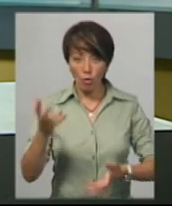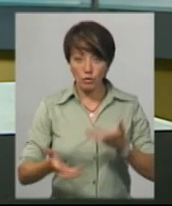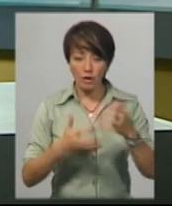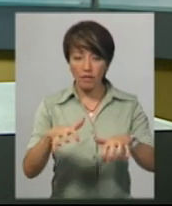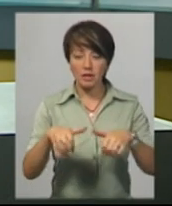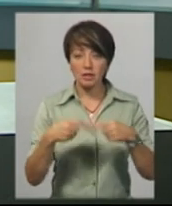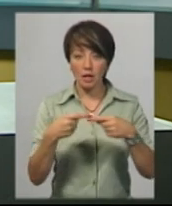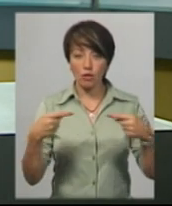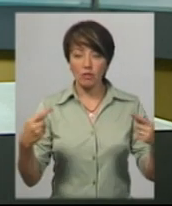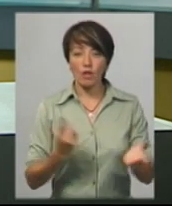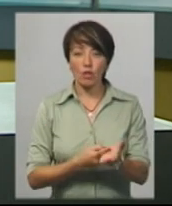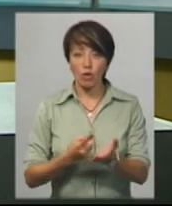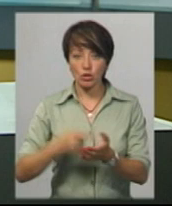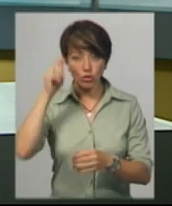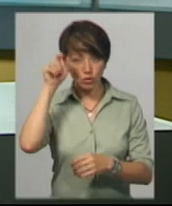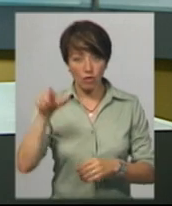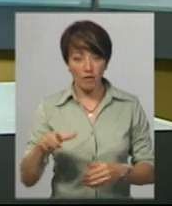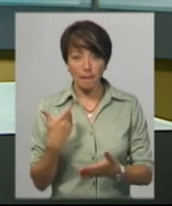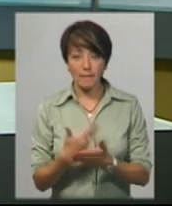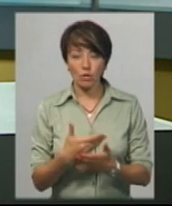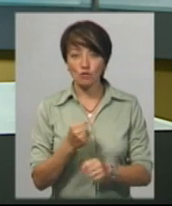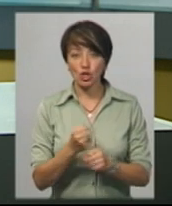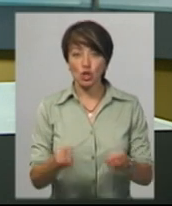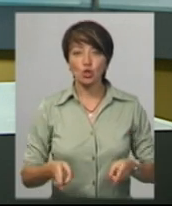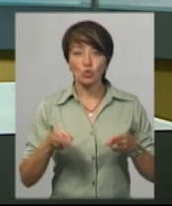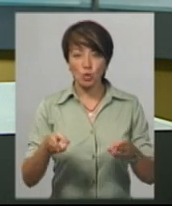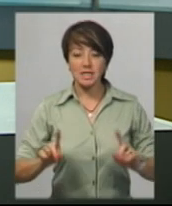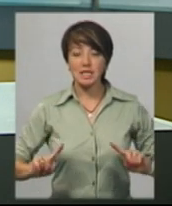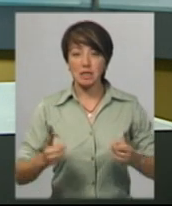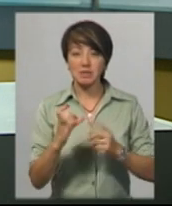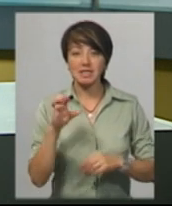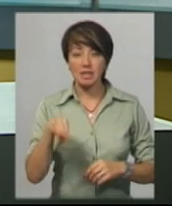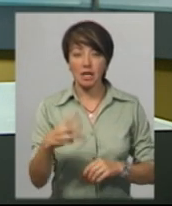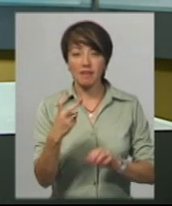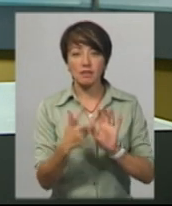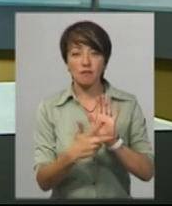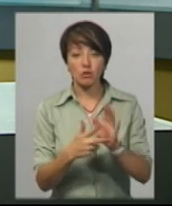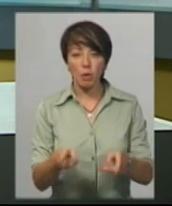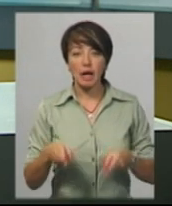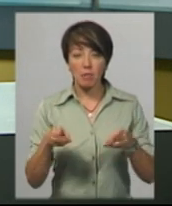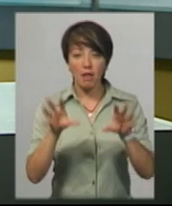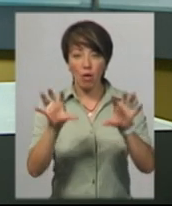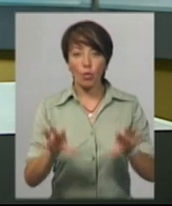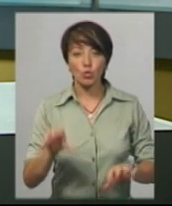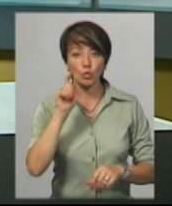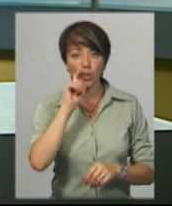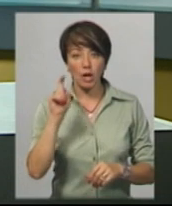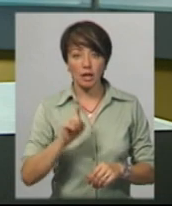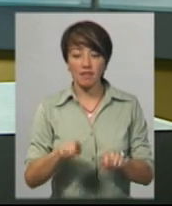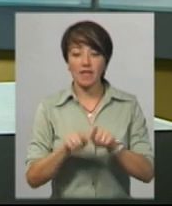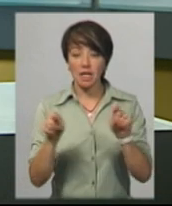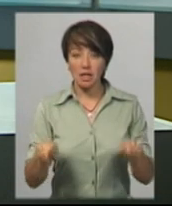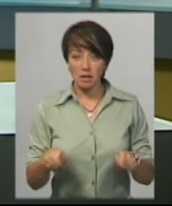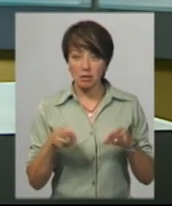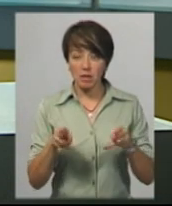вилучено речові докази. Чоловіка, якого підозрюють у вчиненні злочину, затримали за статтею 208 Кримінального кодексу України. Відкрито